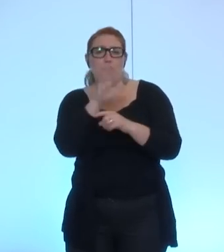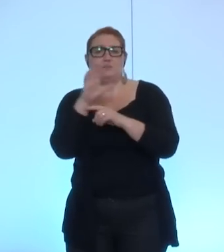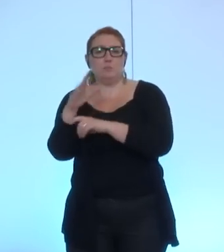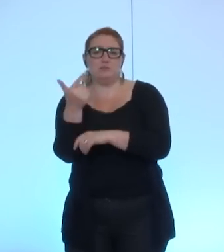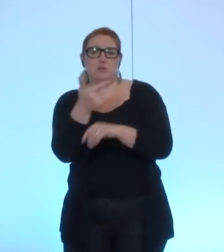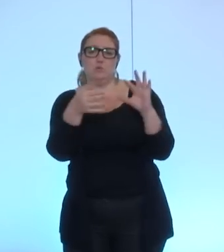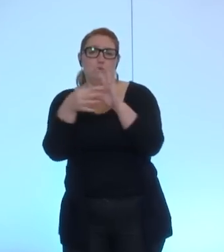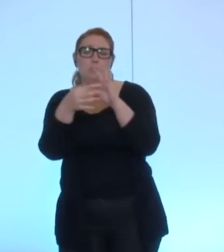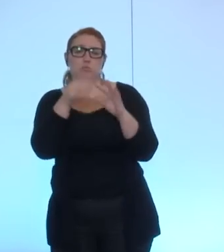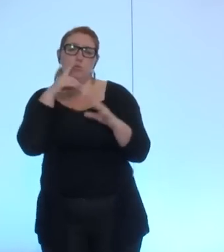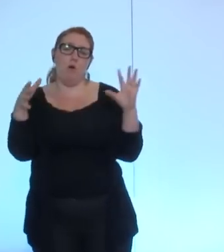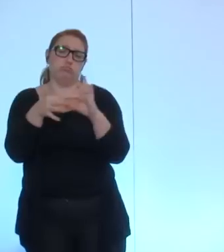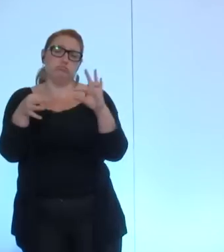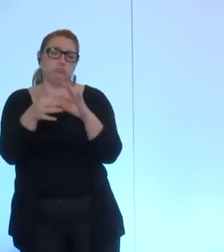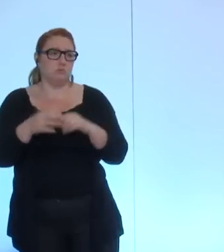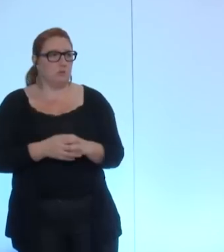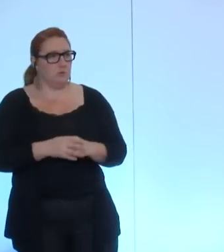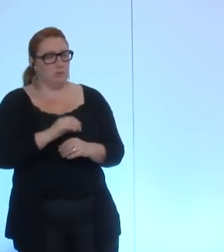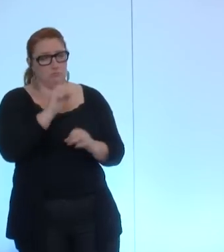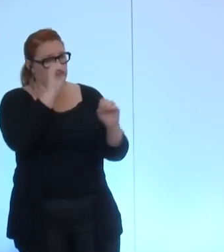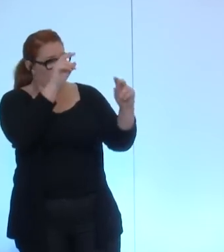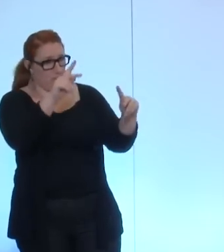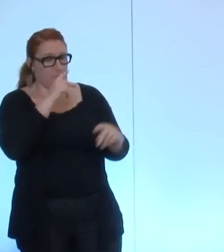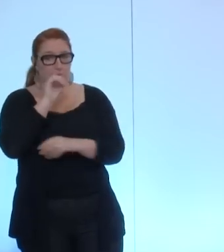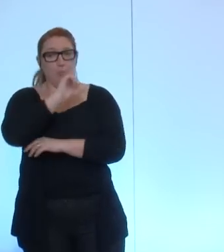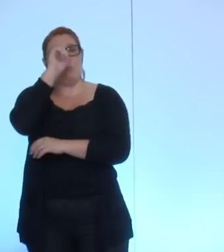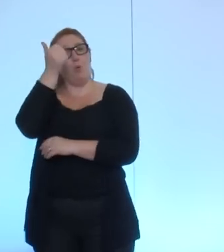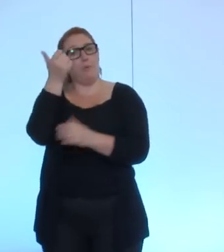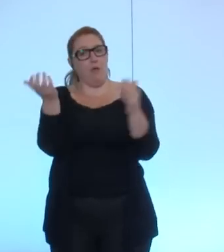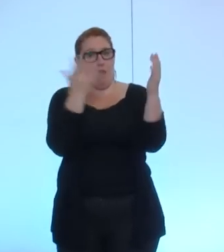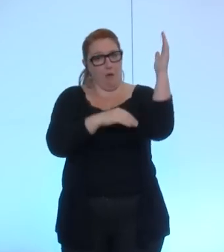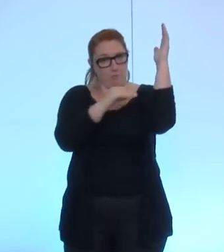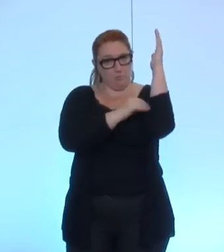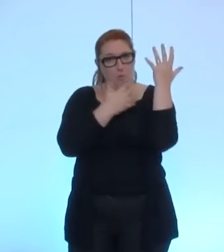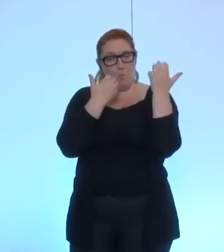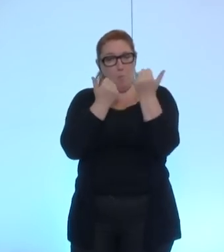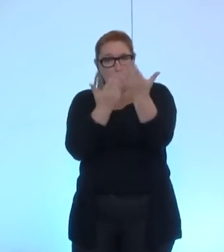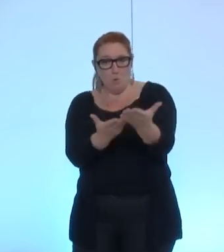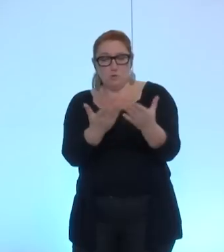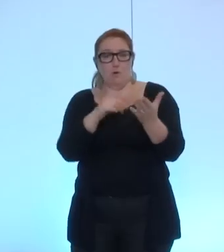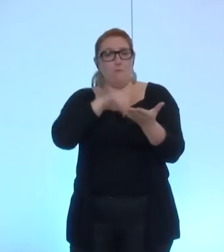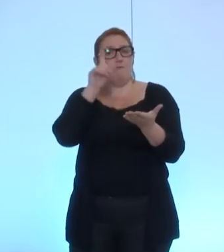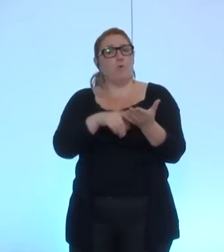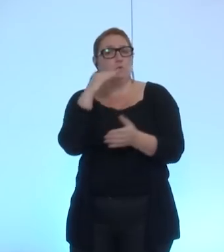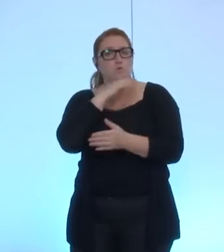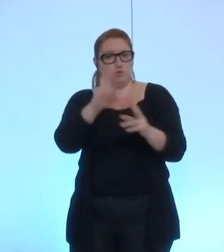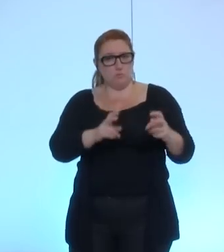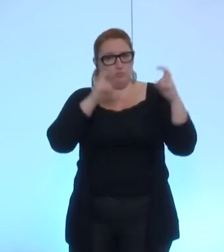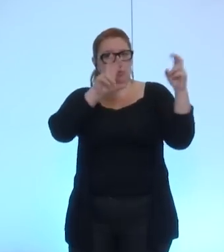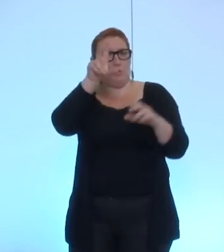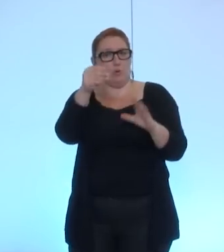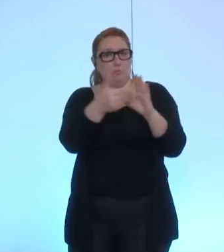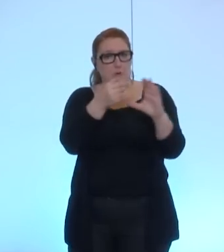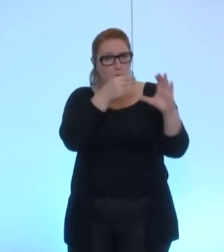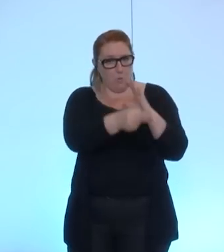par amendement tout à fait le premier nous proposons de porter le fonds d'urgence à 30 000 euros ce que nous proposons pour la